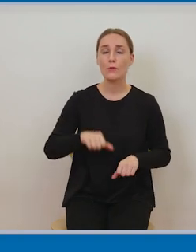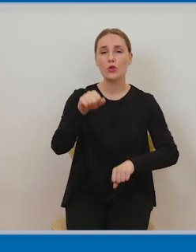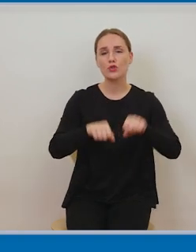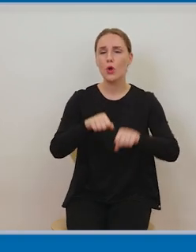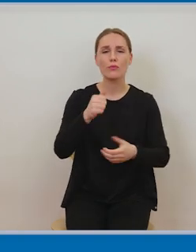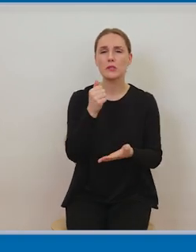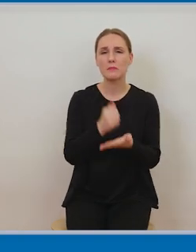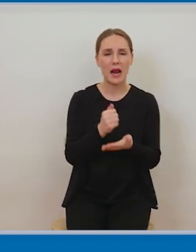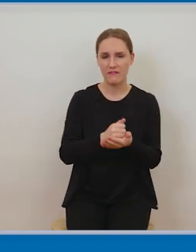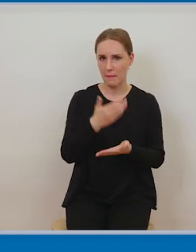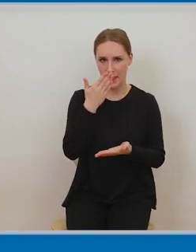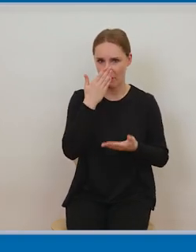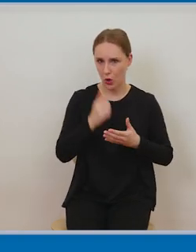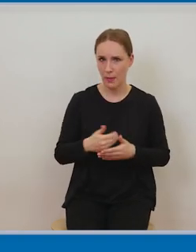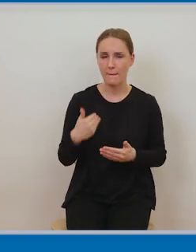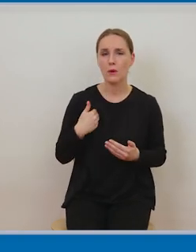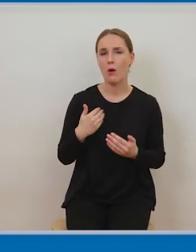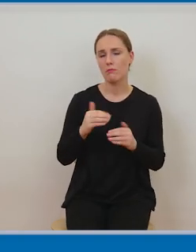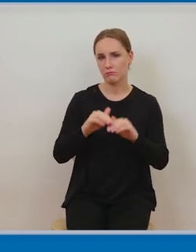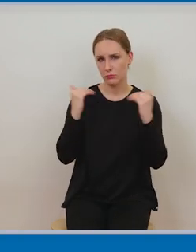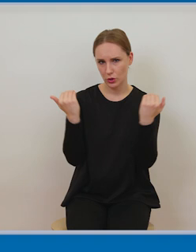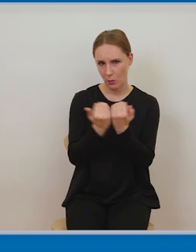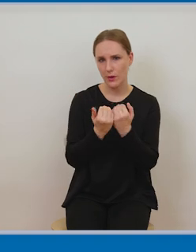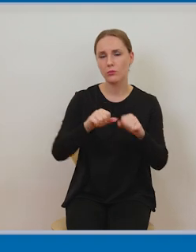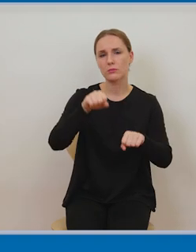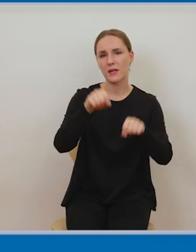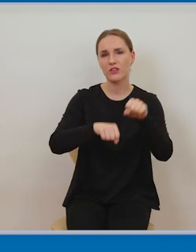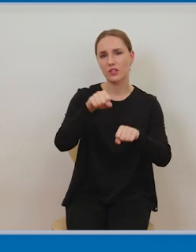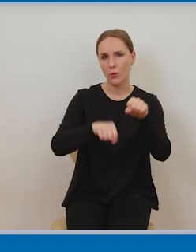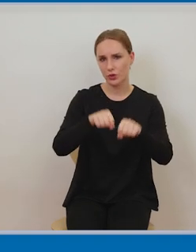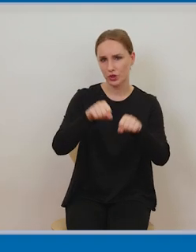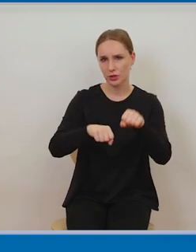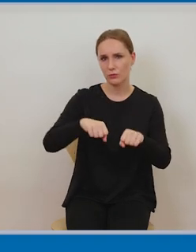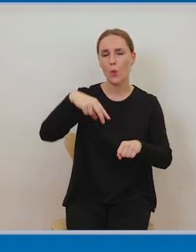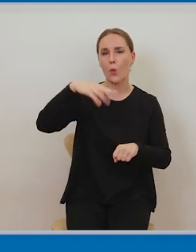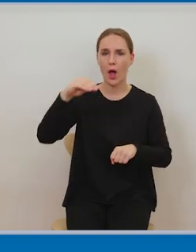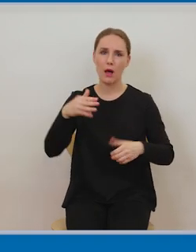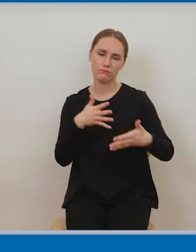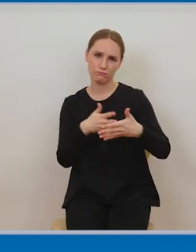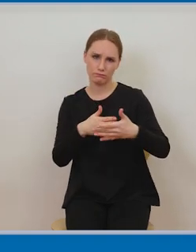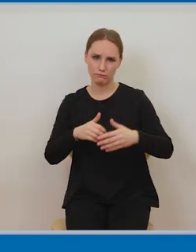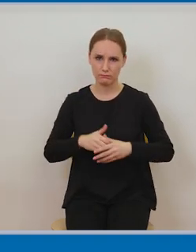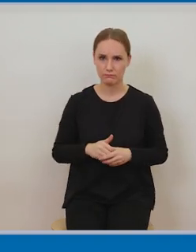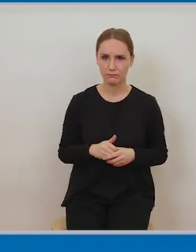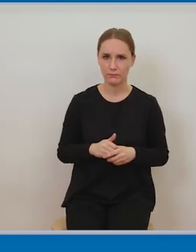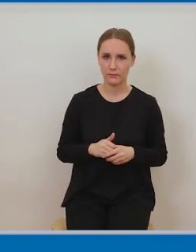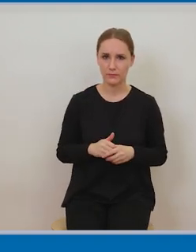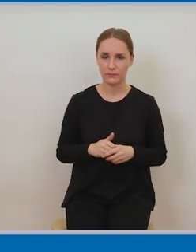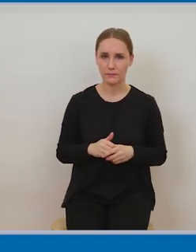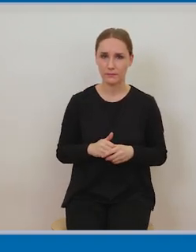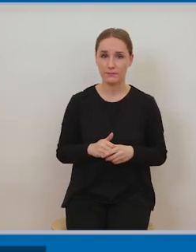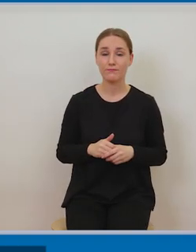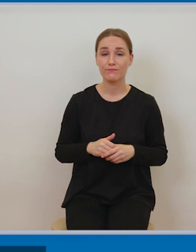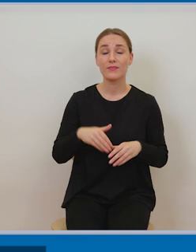dotyczył wykorzystania właśnie zdjęcia, które przedstawiało fragment panoramy miasta Kordoba, które to zdjęcie zostało